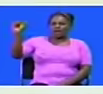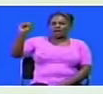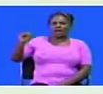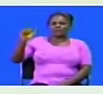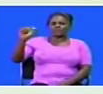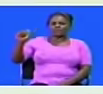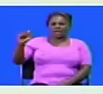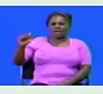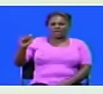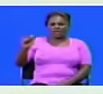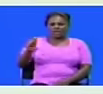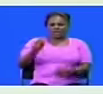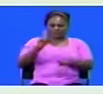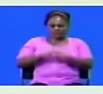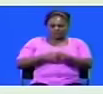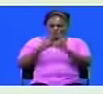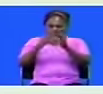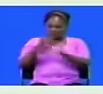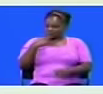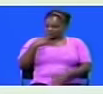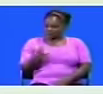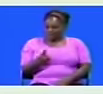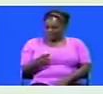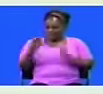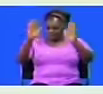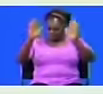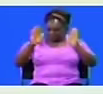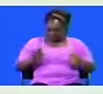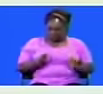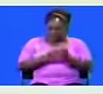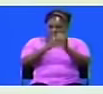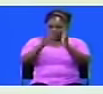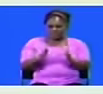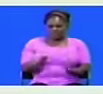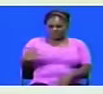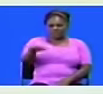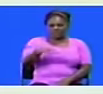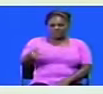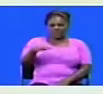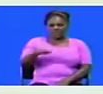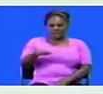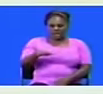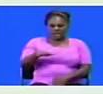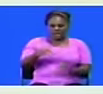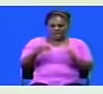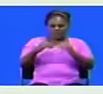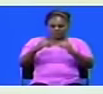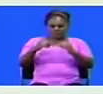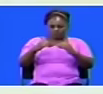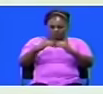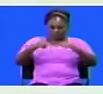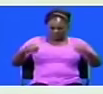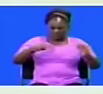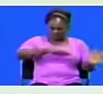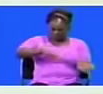kikao na waandishi wa habari Otuoma amekariri kwamba ipo haja ya viongozi wa eneo hilo kueka kando tufauti zao za kibinafsi